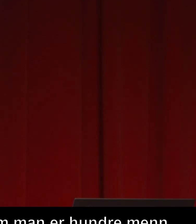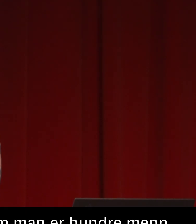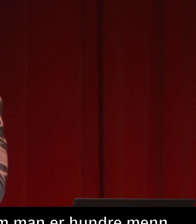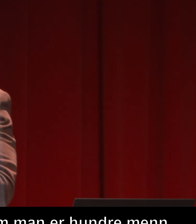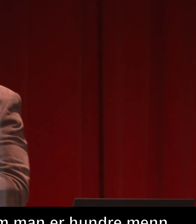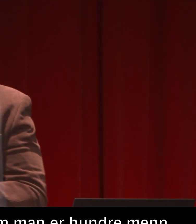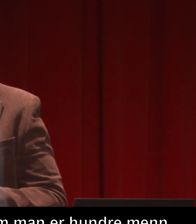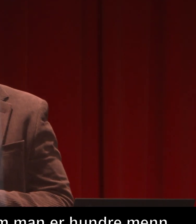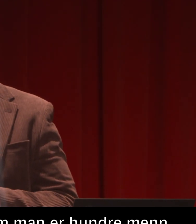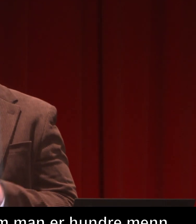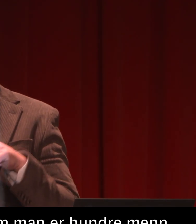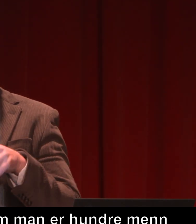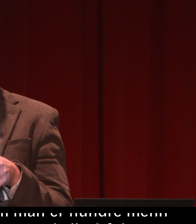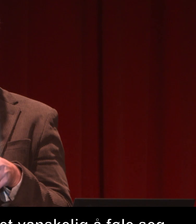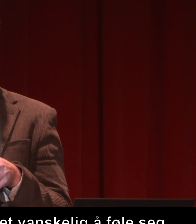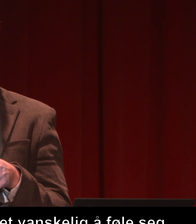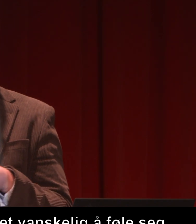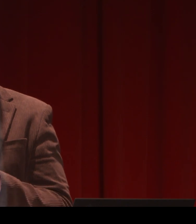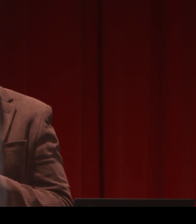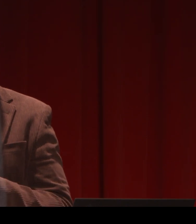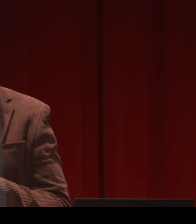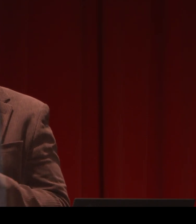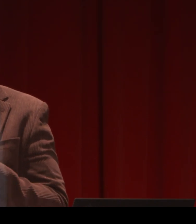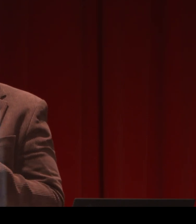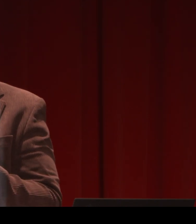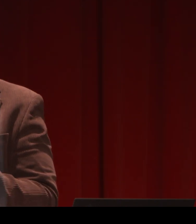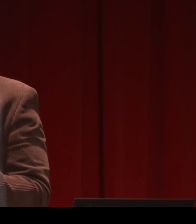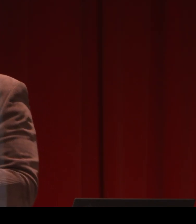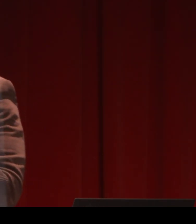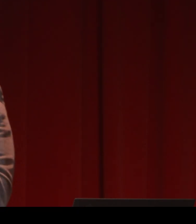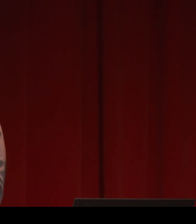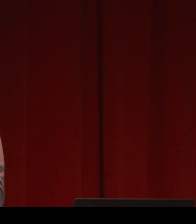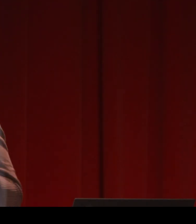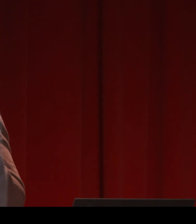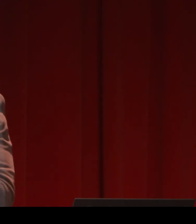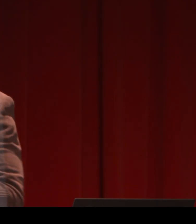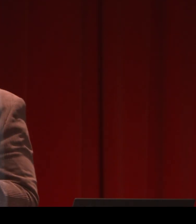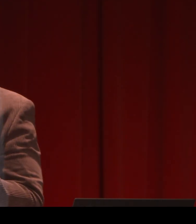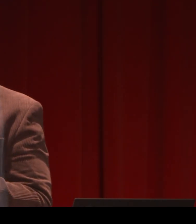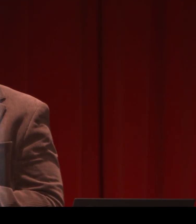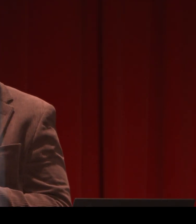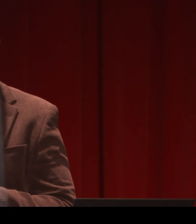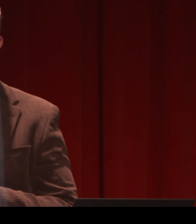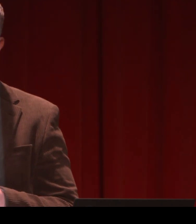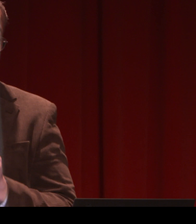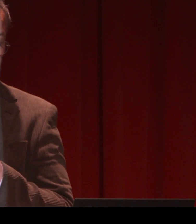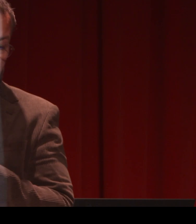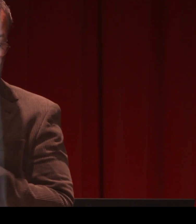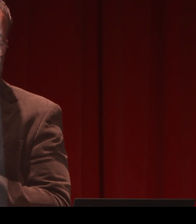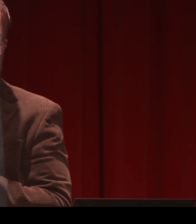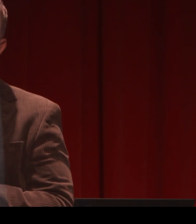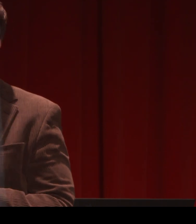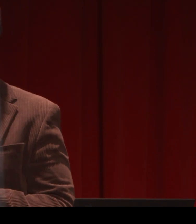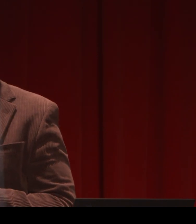innsiden. En som forstår dette, og som er en portåpner i stedet for en portvokter.